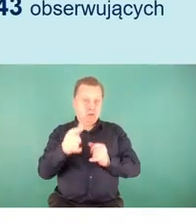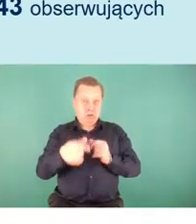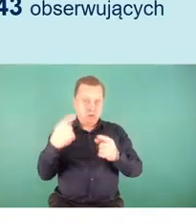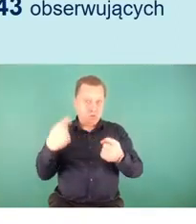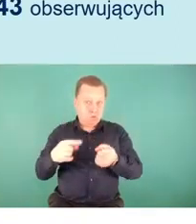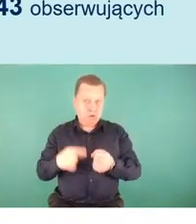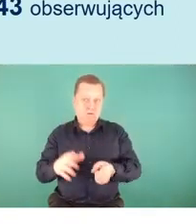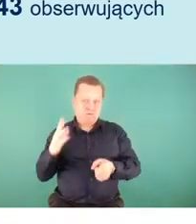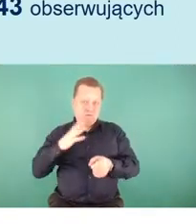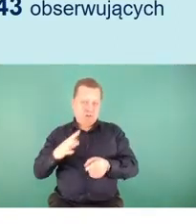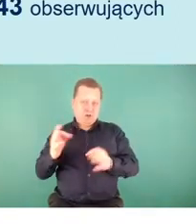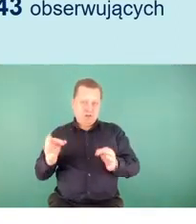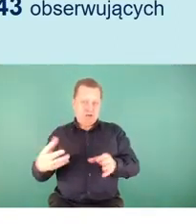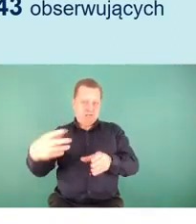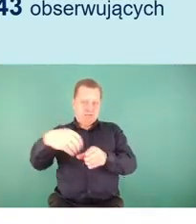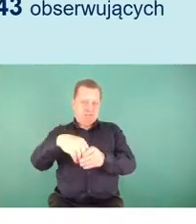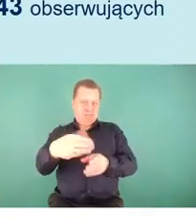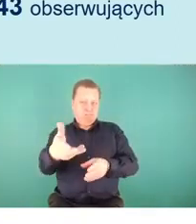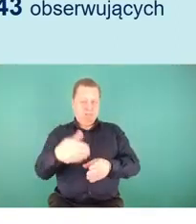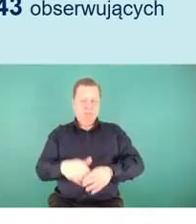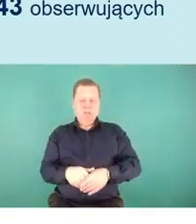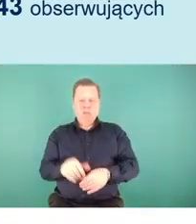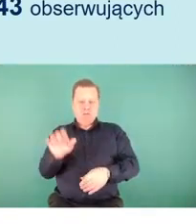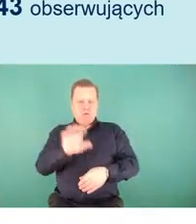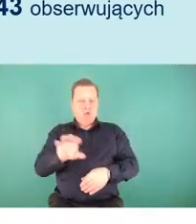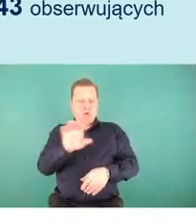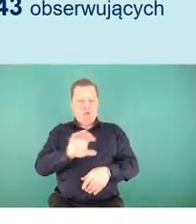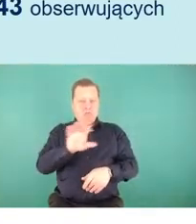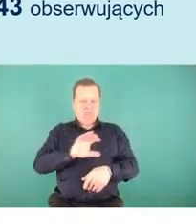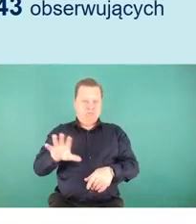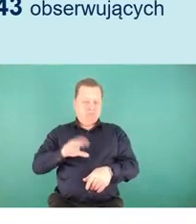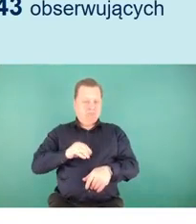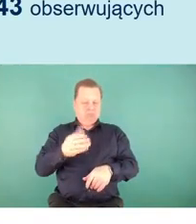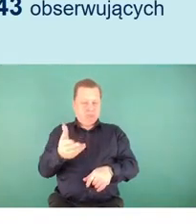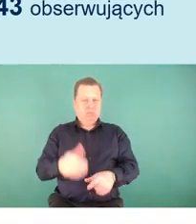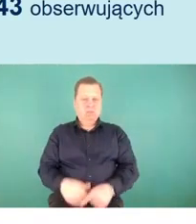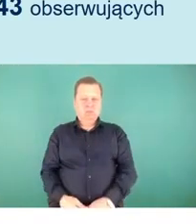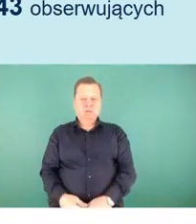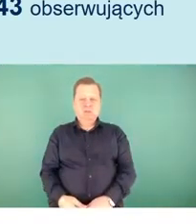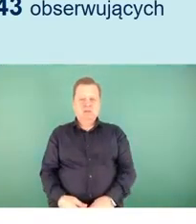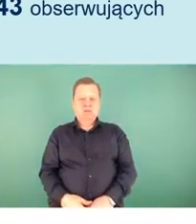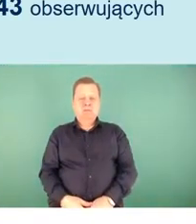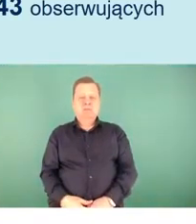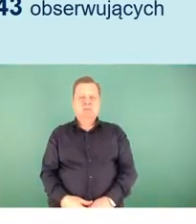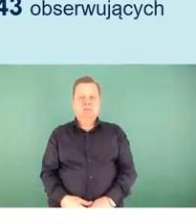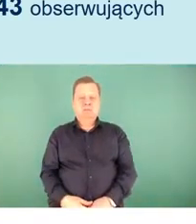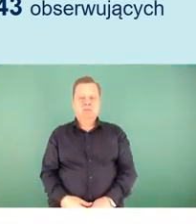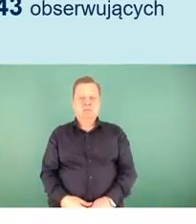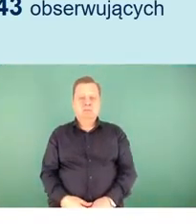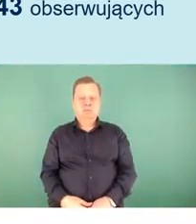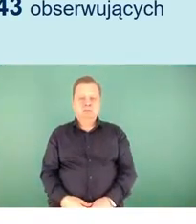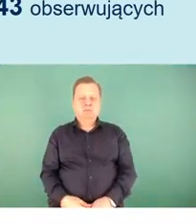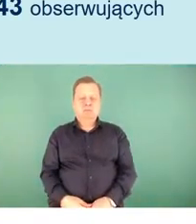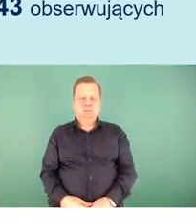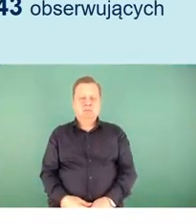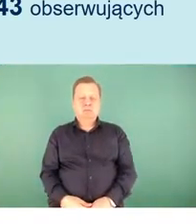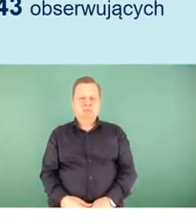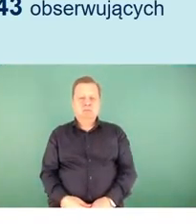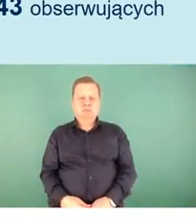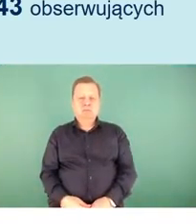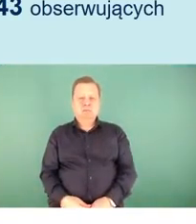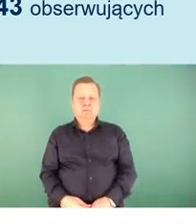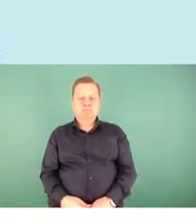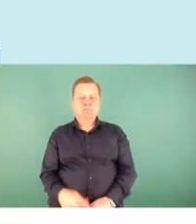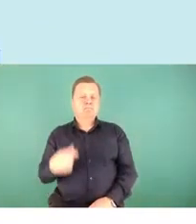dołączyć do grona obserwatorów i aktywnych uczestników właśnie w mediach społecznościowych naszej kampanii. Wychodzimy z